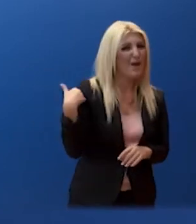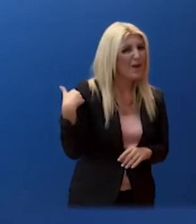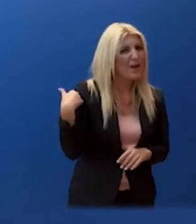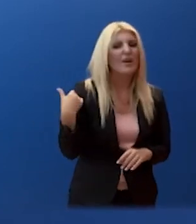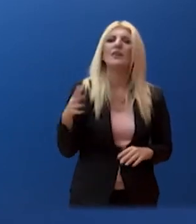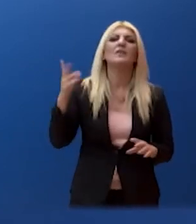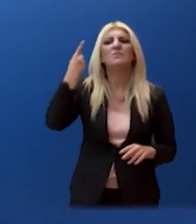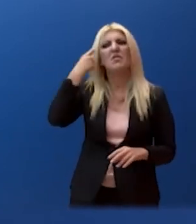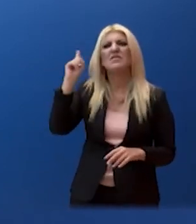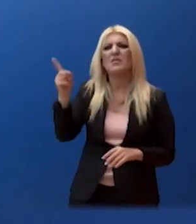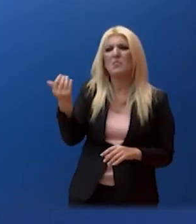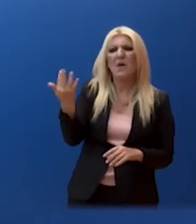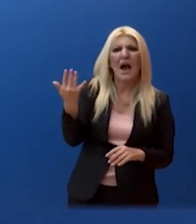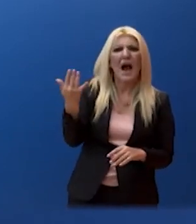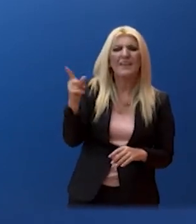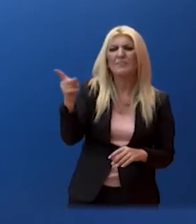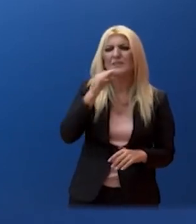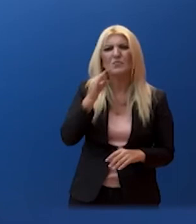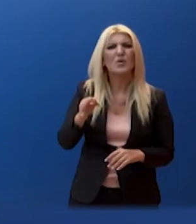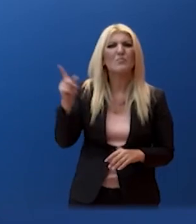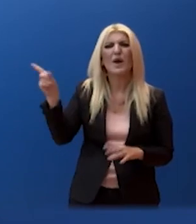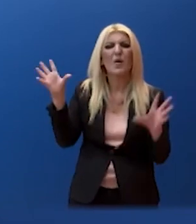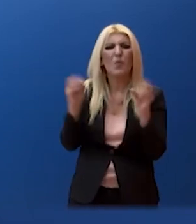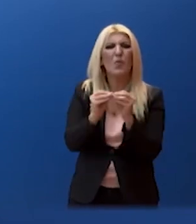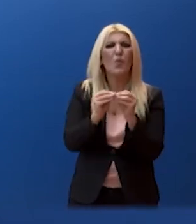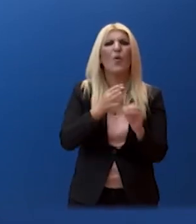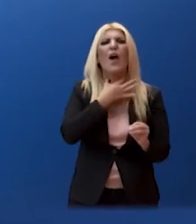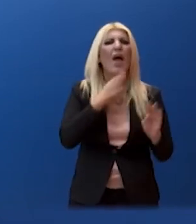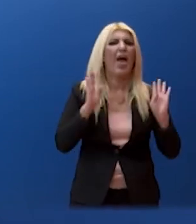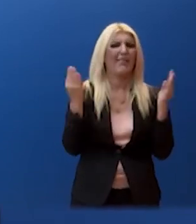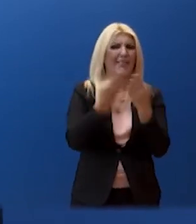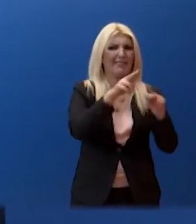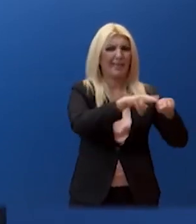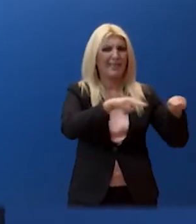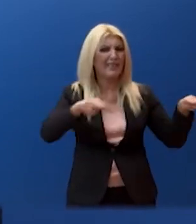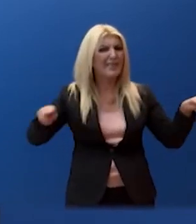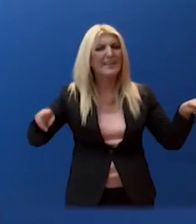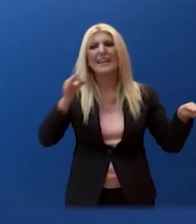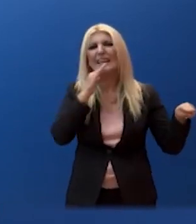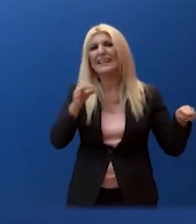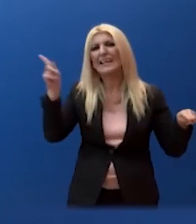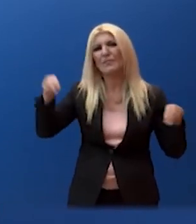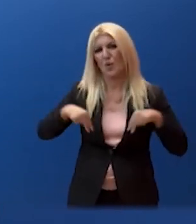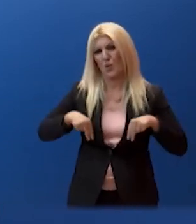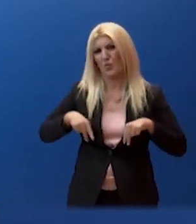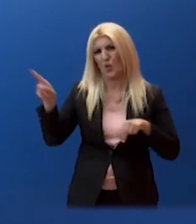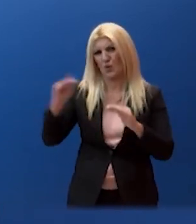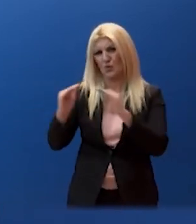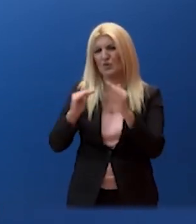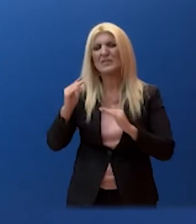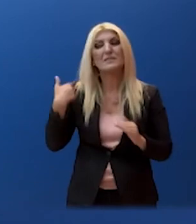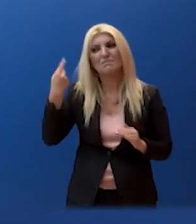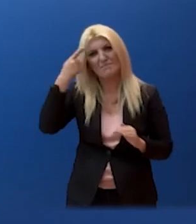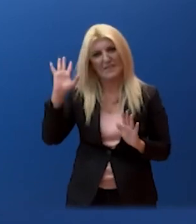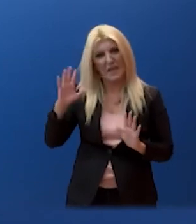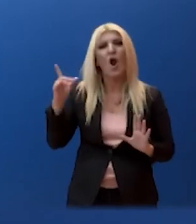ανερθμητική είναι αυτή που είπε ο κύριος Χαρταλιάς για τις Μονάδες Ιντατικής Θεραπείας. Ξέρω όμως ότι υπάρχει ένα ειδικό σχέδιο από το Υπουργείο Υγείας σε συνεργασία με την Γενική Γραμματεία